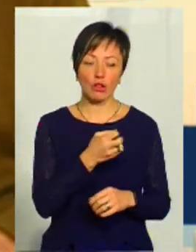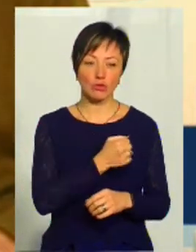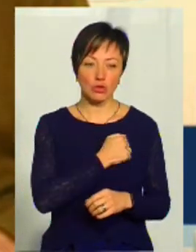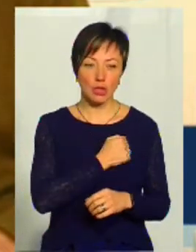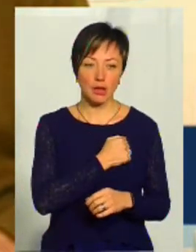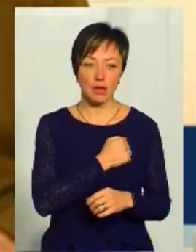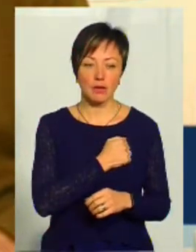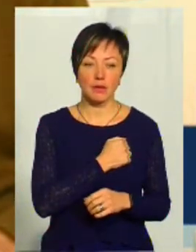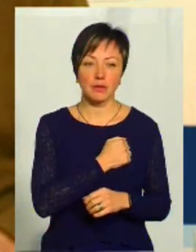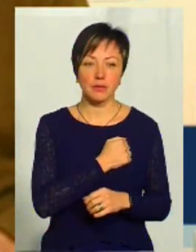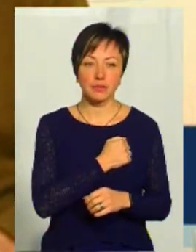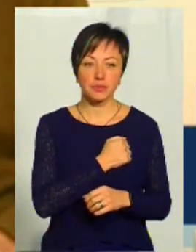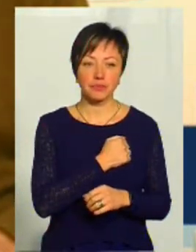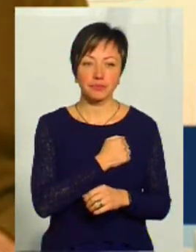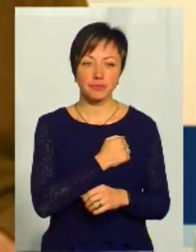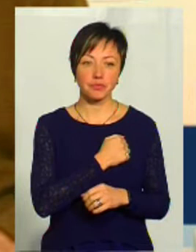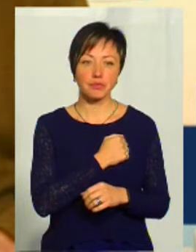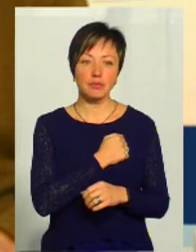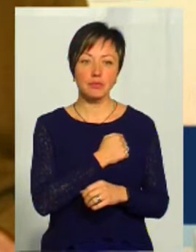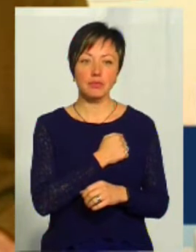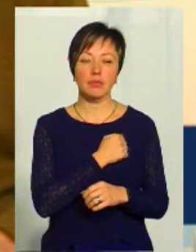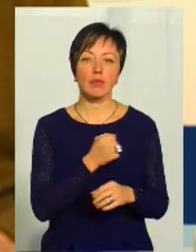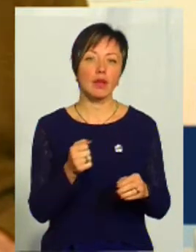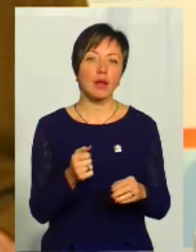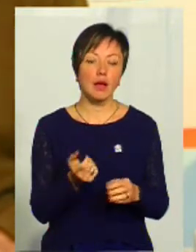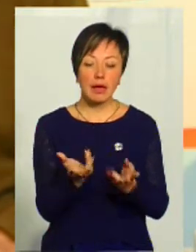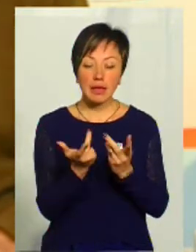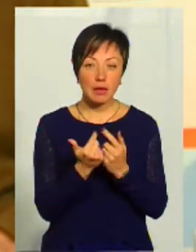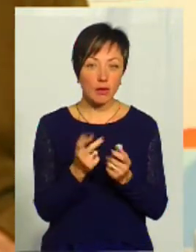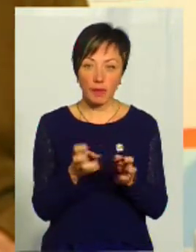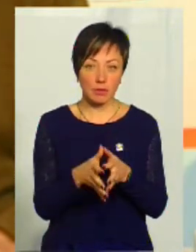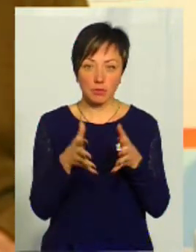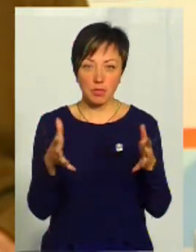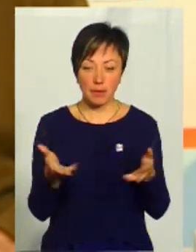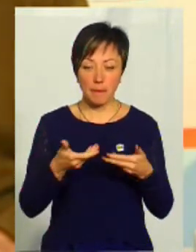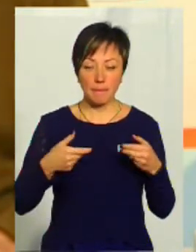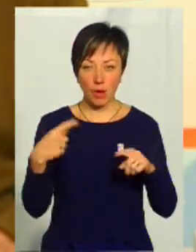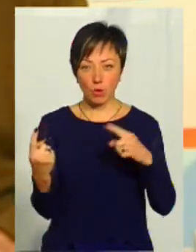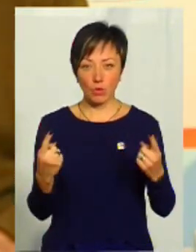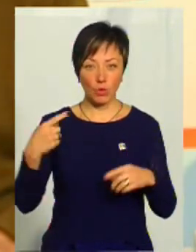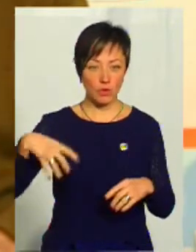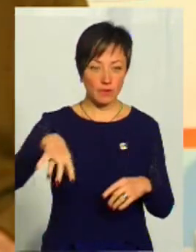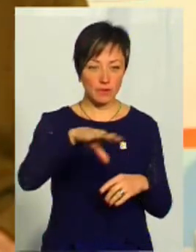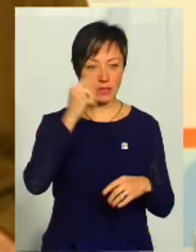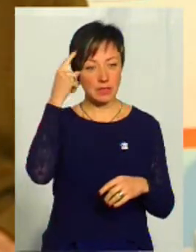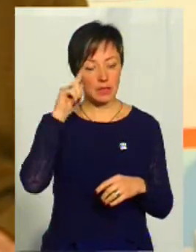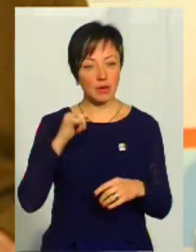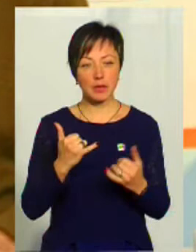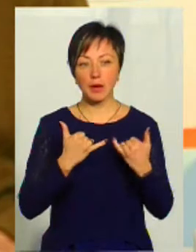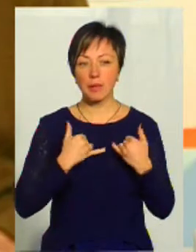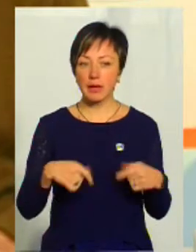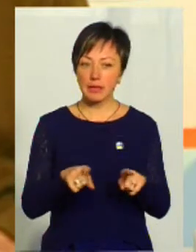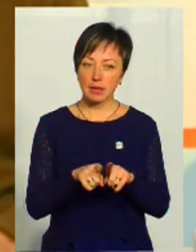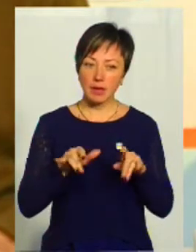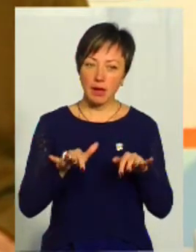жаль, настільки в великій кількості не збільшується. Тобто, ми практично всі один одного знаємо. Але для мене такі